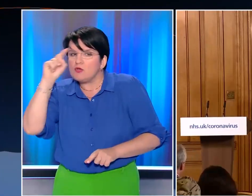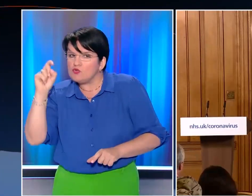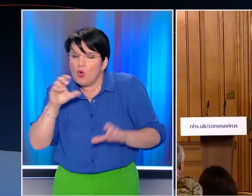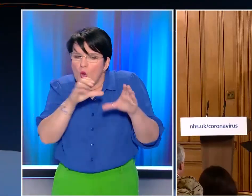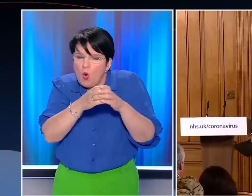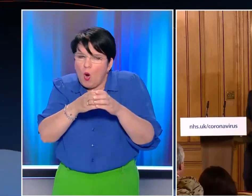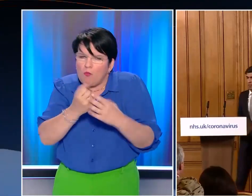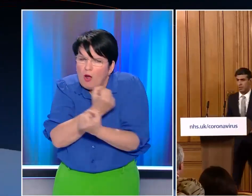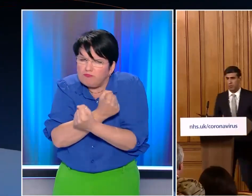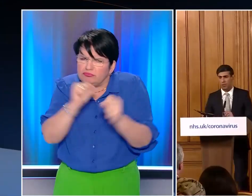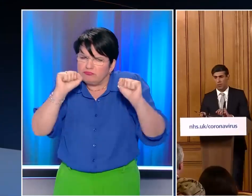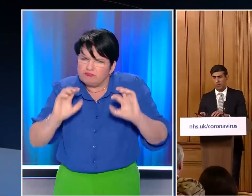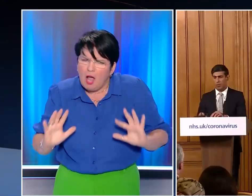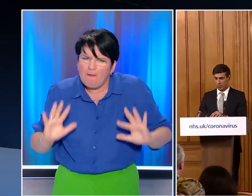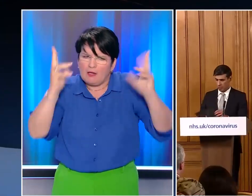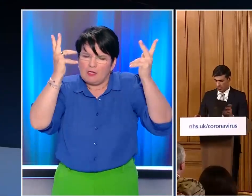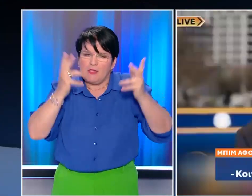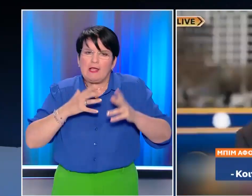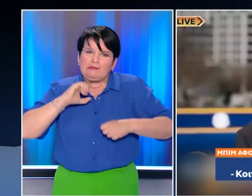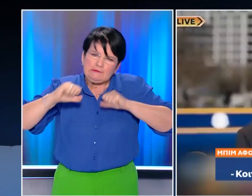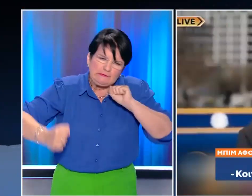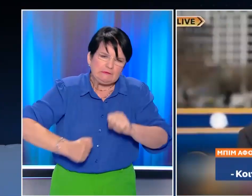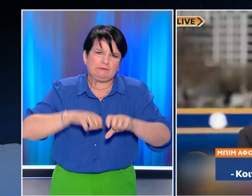Μεσοκομματική ανταρσία και παλεύει να κρατηθεί στην εξουσία